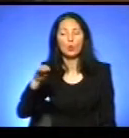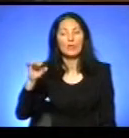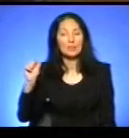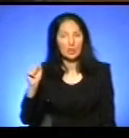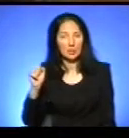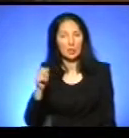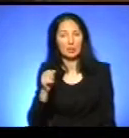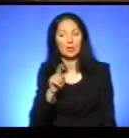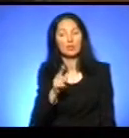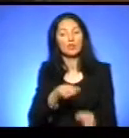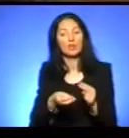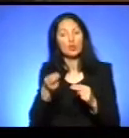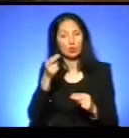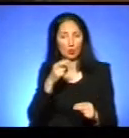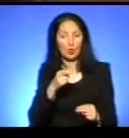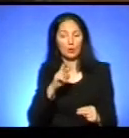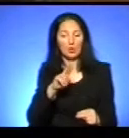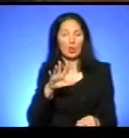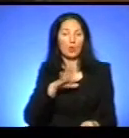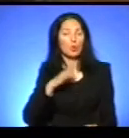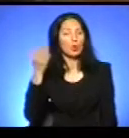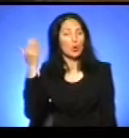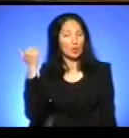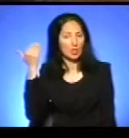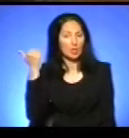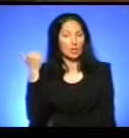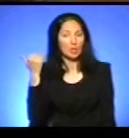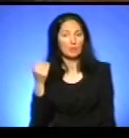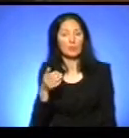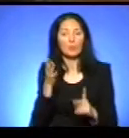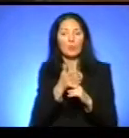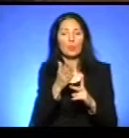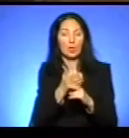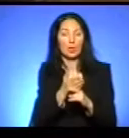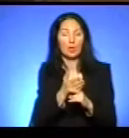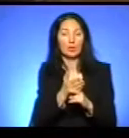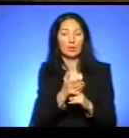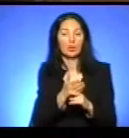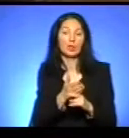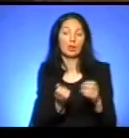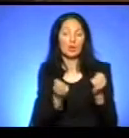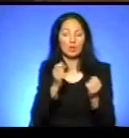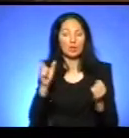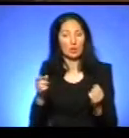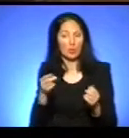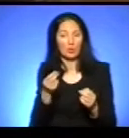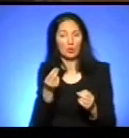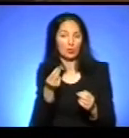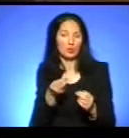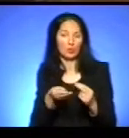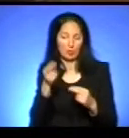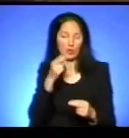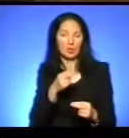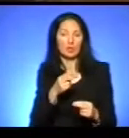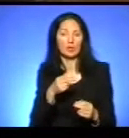відшкодовувати, так як було раніше, пільги перевізнику, відшкодовувати збитки